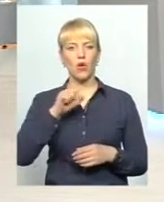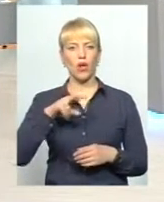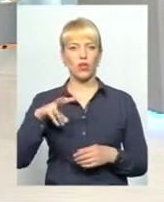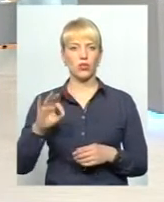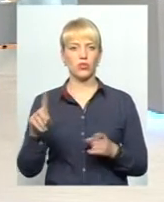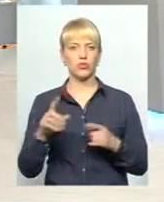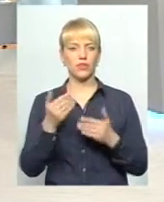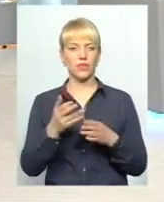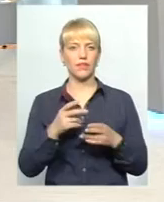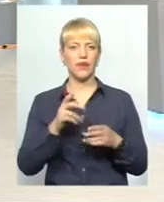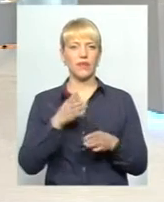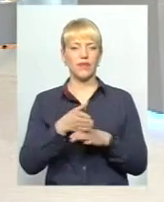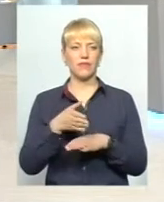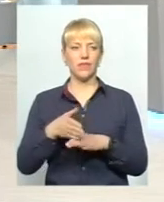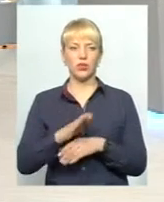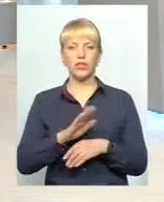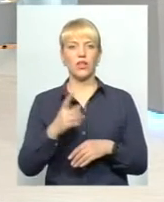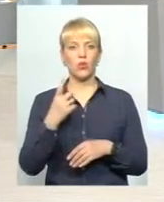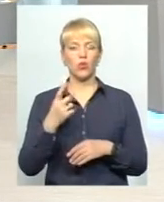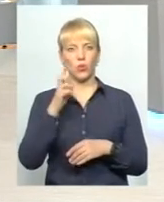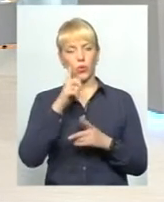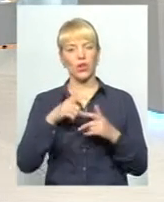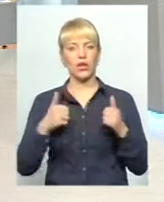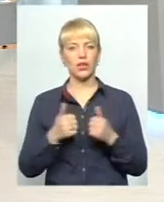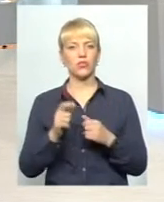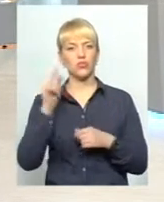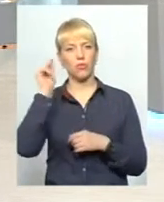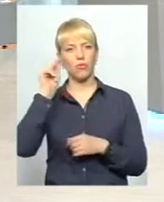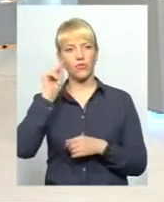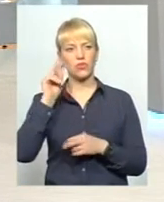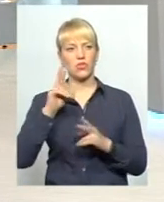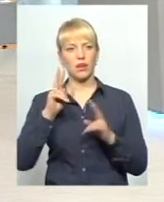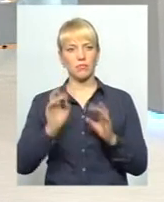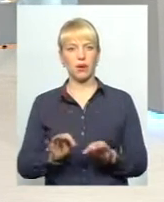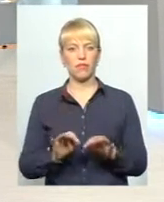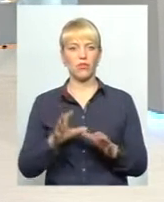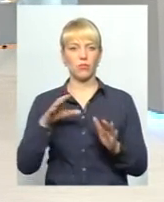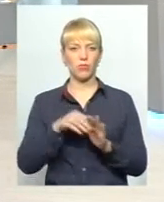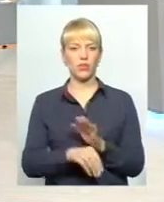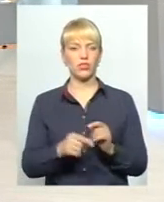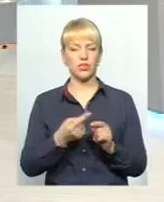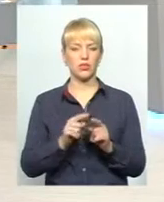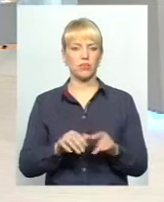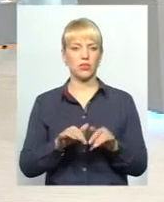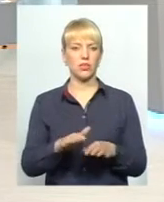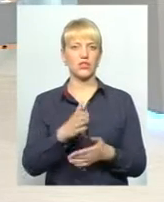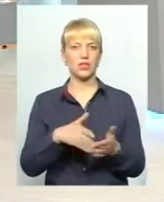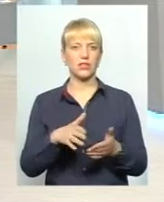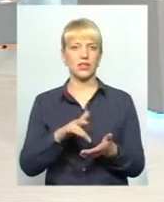відвідали не одну країну, аби повчитися, як правильно впроваджувати оці процеси